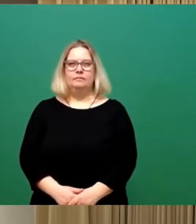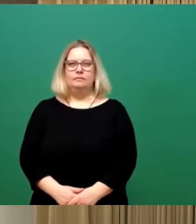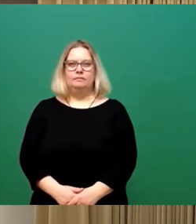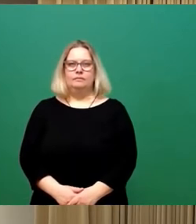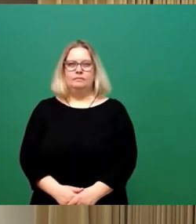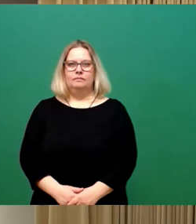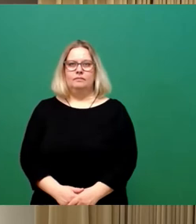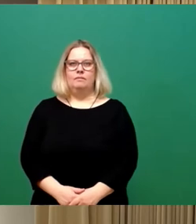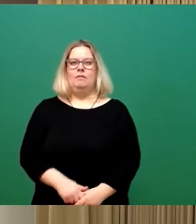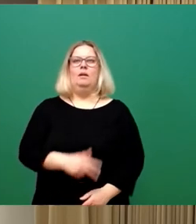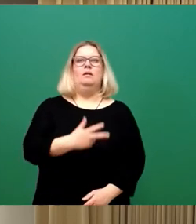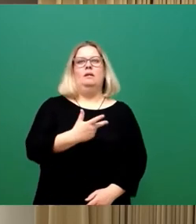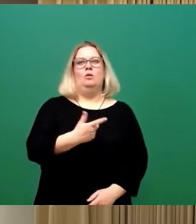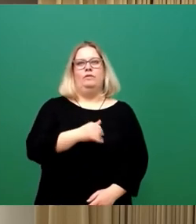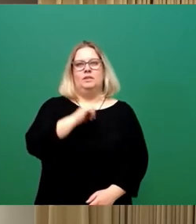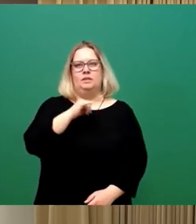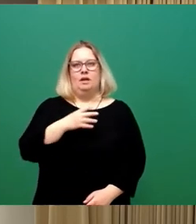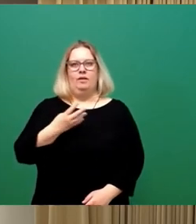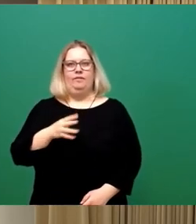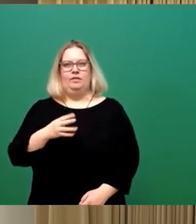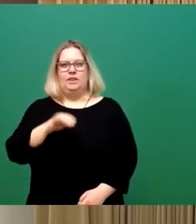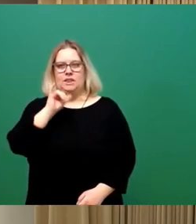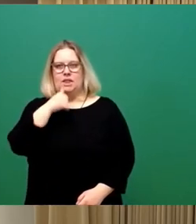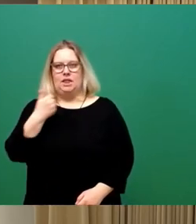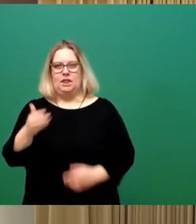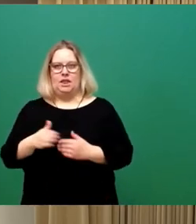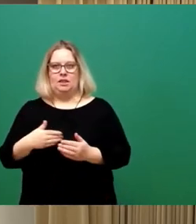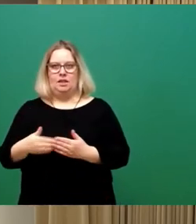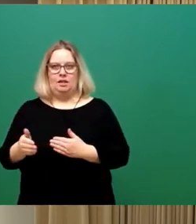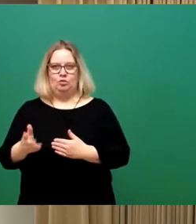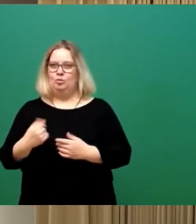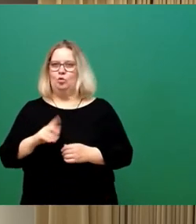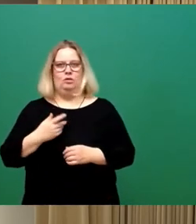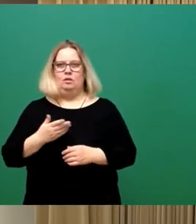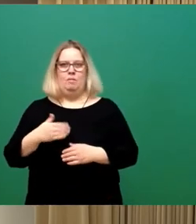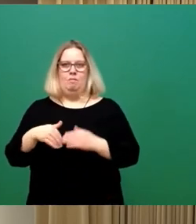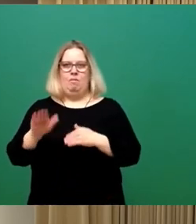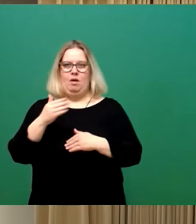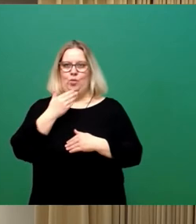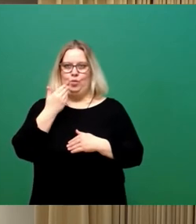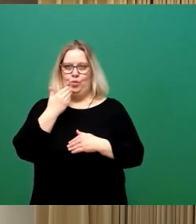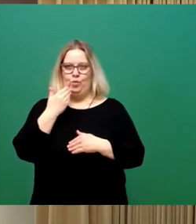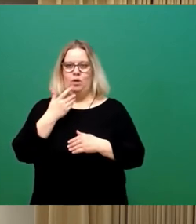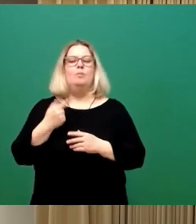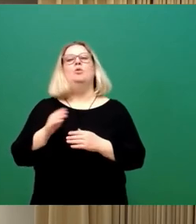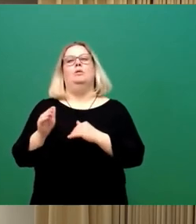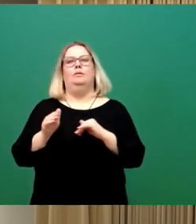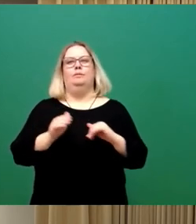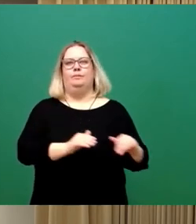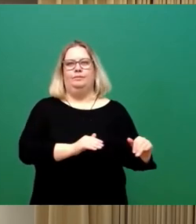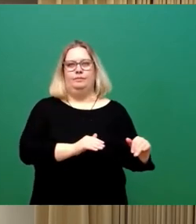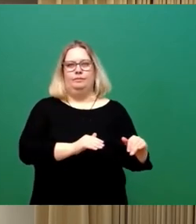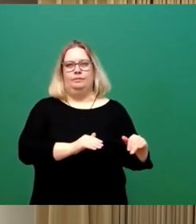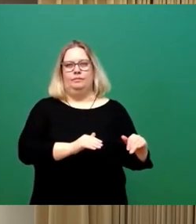23 Ja, Stimmen 44 Nein, eine Enthaltung hat keine Mehrheit gefunden. Wir kommen damit zu